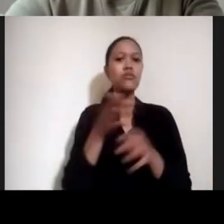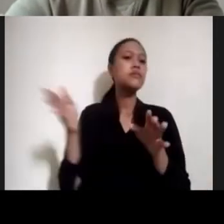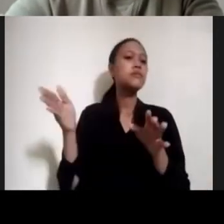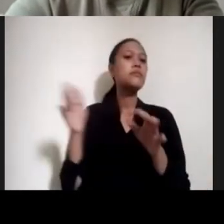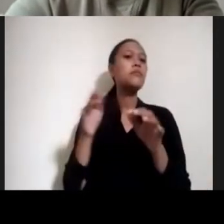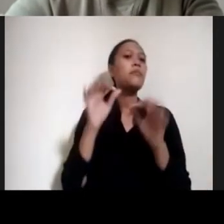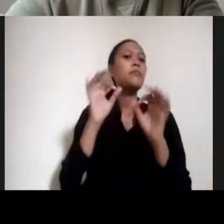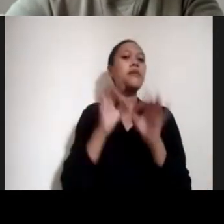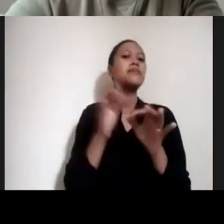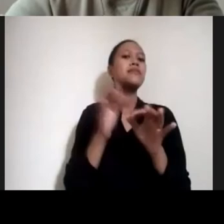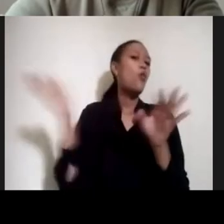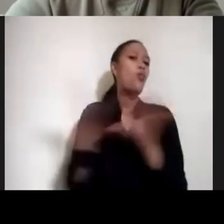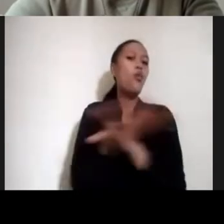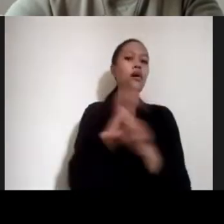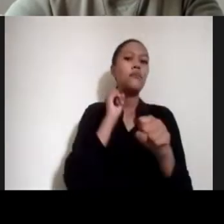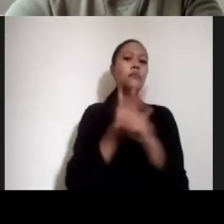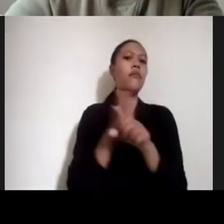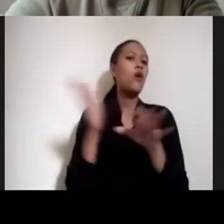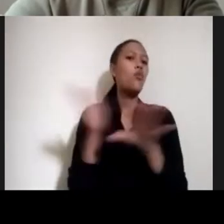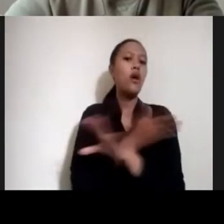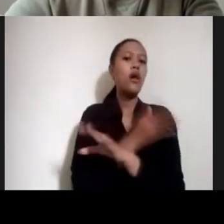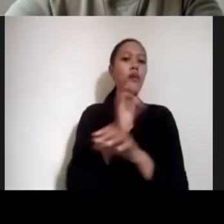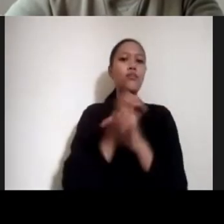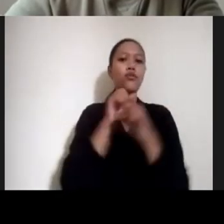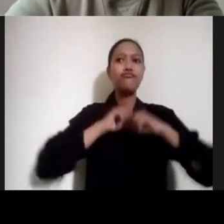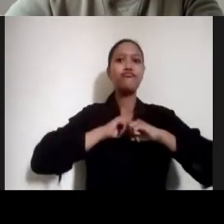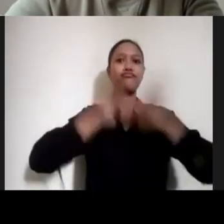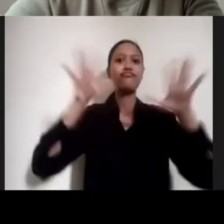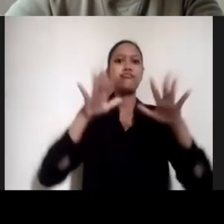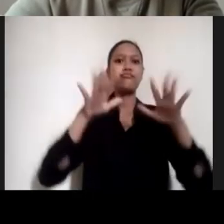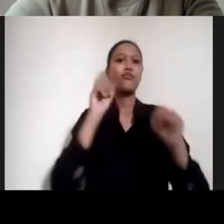awal pandemi, ketika COVID-nya belum semengerikan ini.